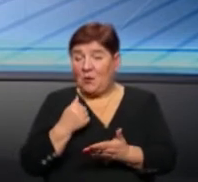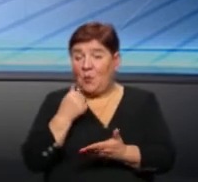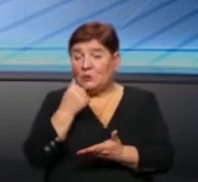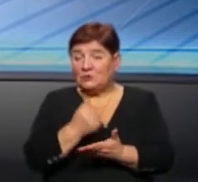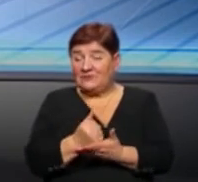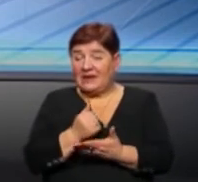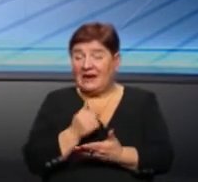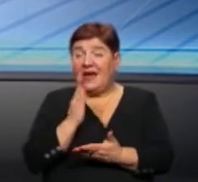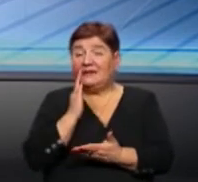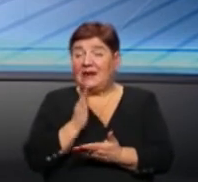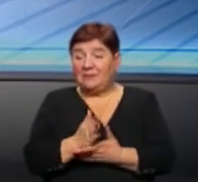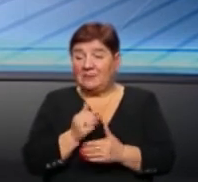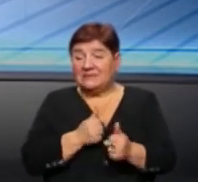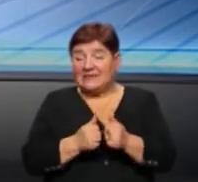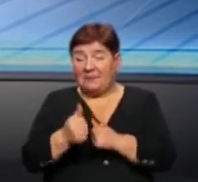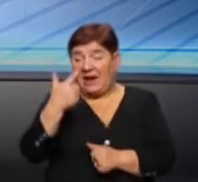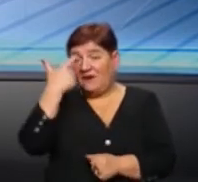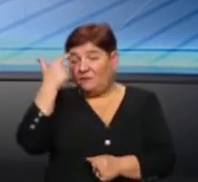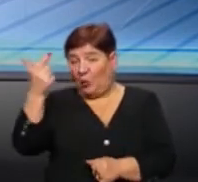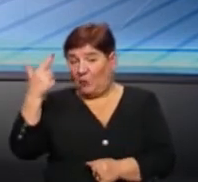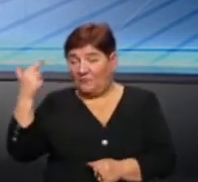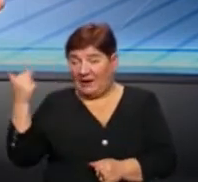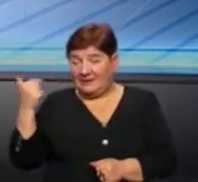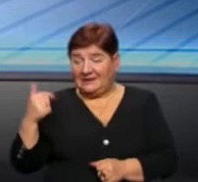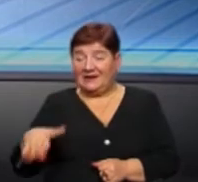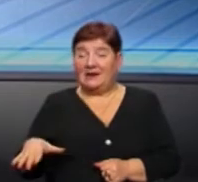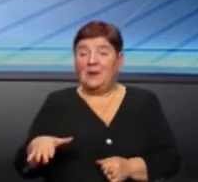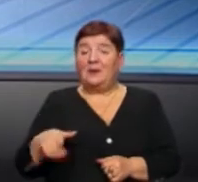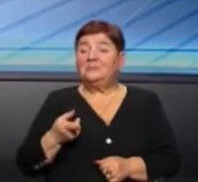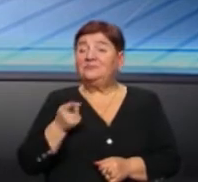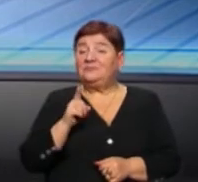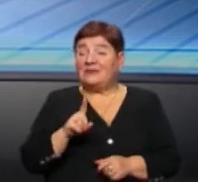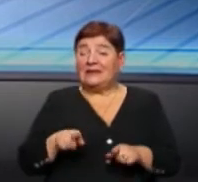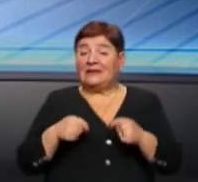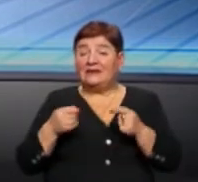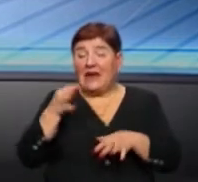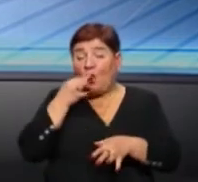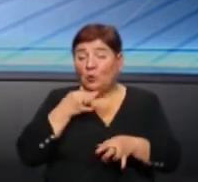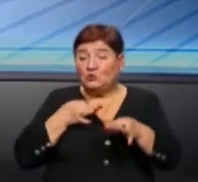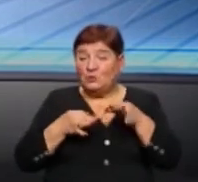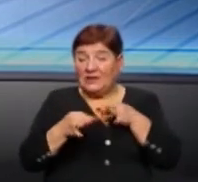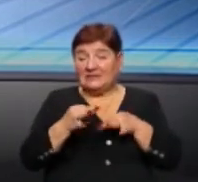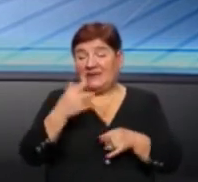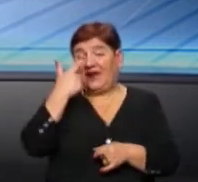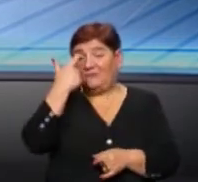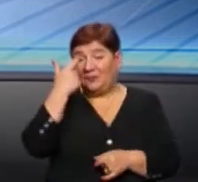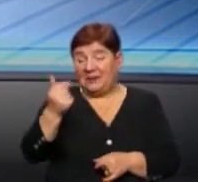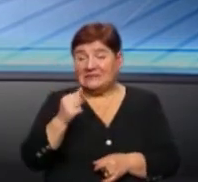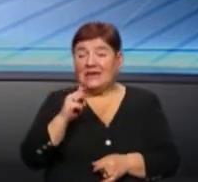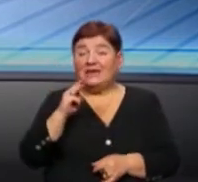напрямків нашої діяльності, Це є саме інформування, безпосередньо надання консультації, інформації,